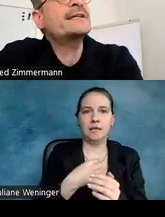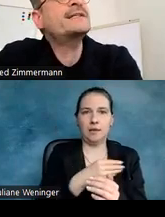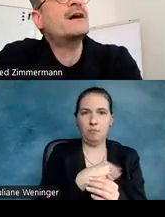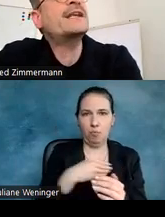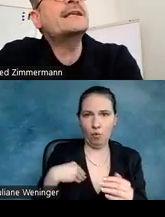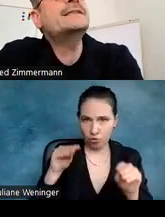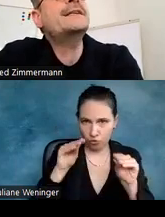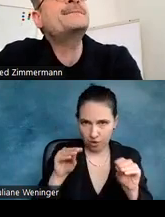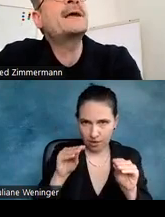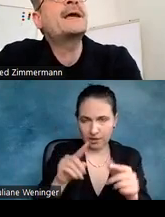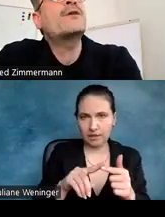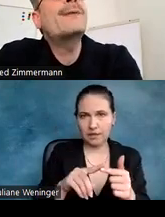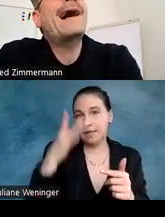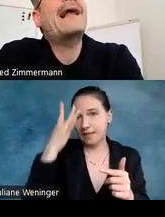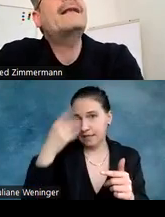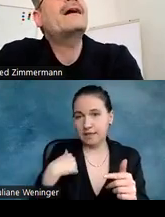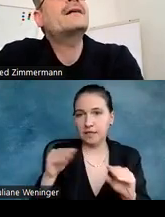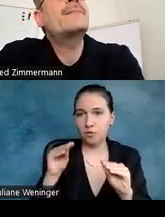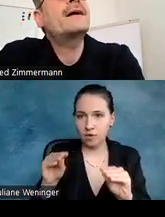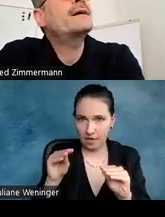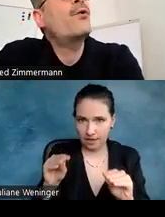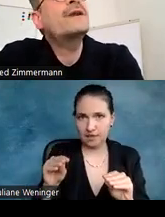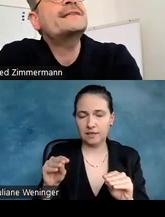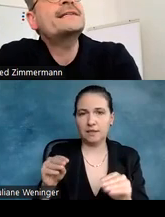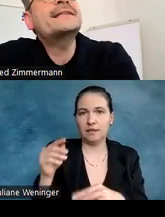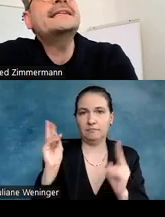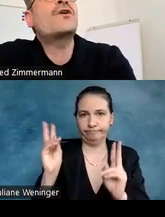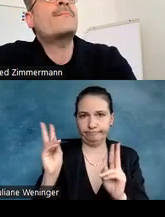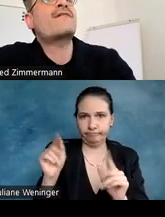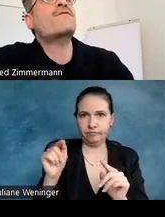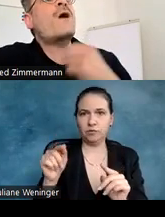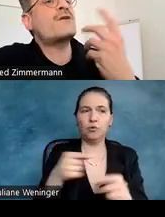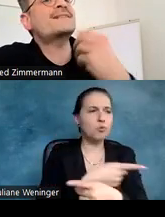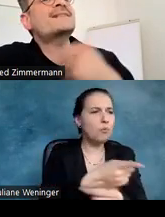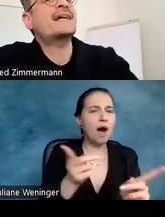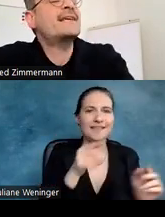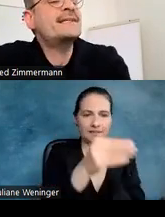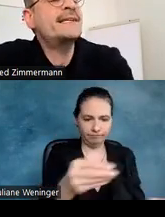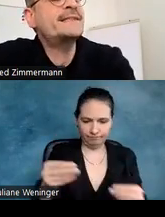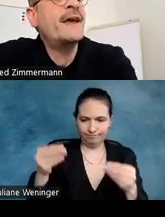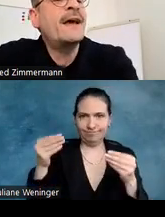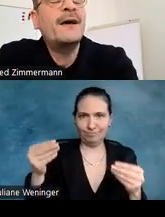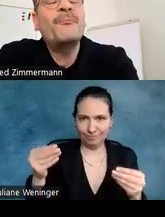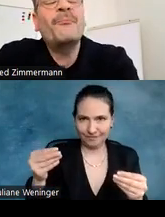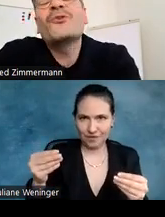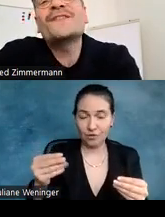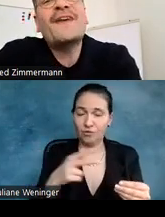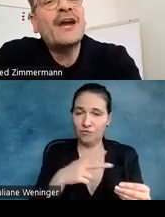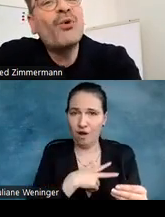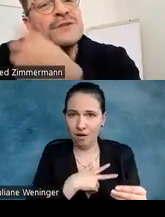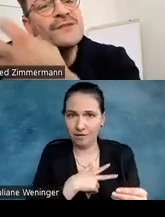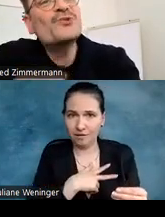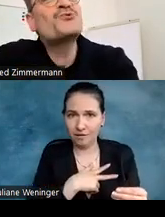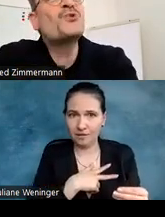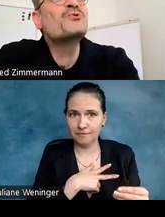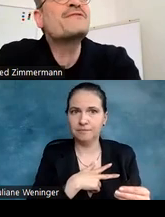Ich unterrichte auch in Indien, überall hole ich diese DIN-Norm hervor und es ist tatsächlich sozusagen